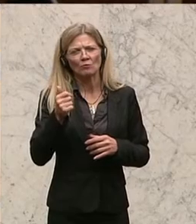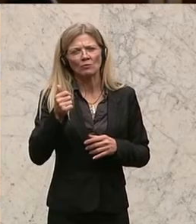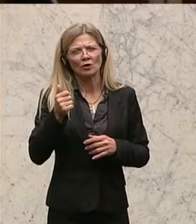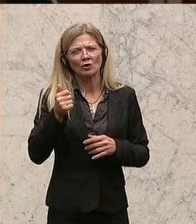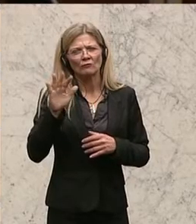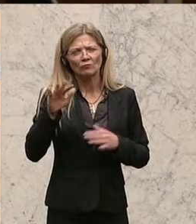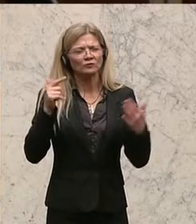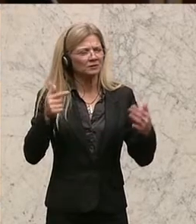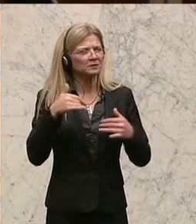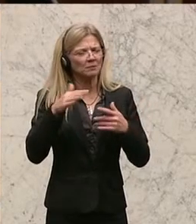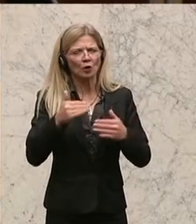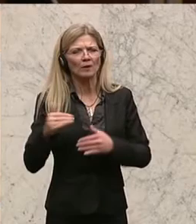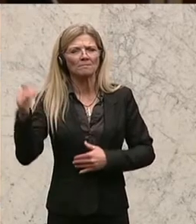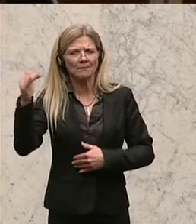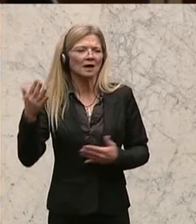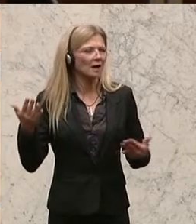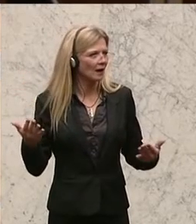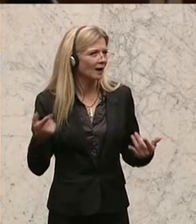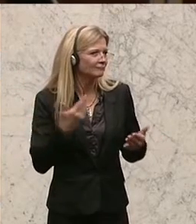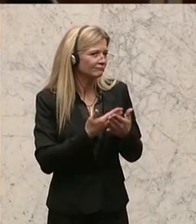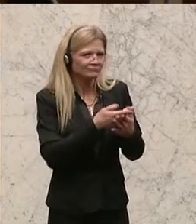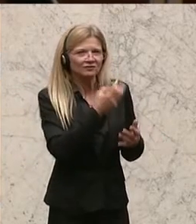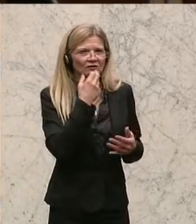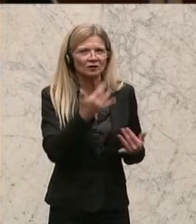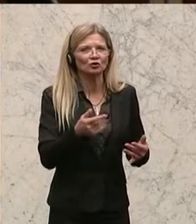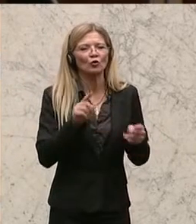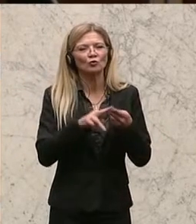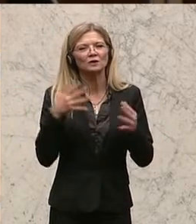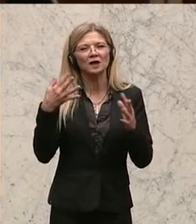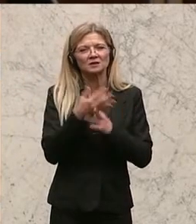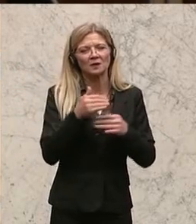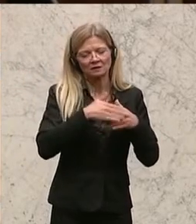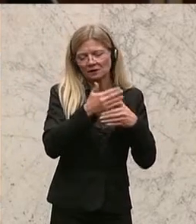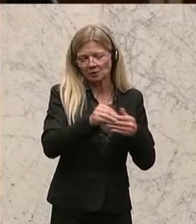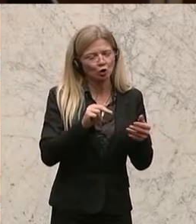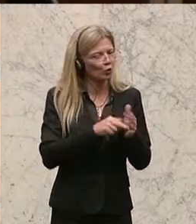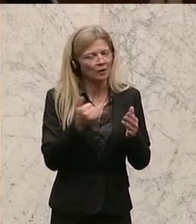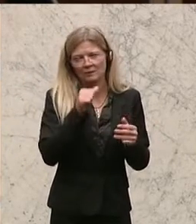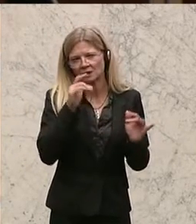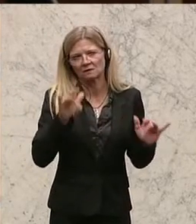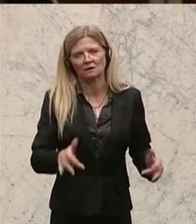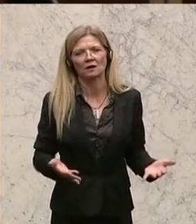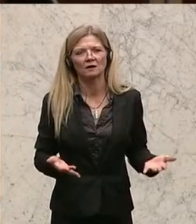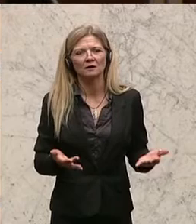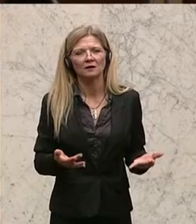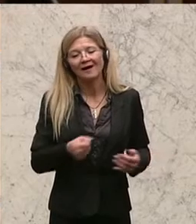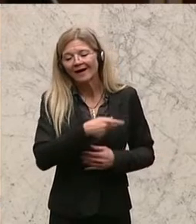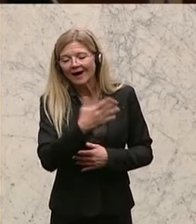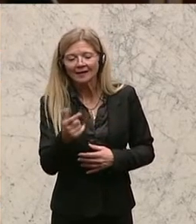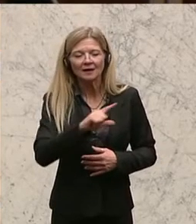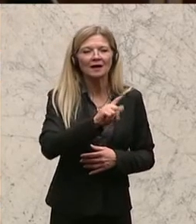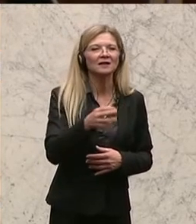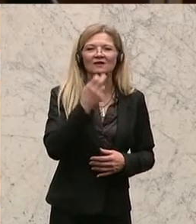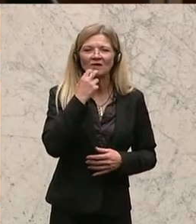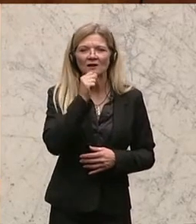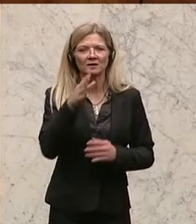damit ist auch klar, warum zu guter Letzt die Transparenzdatenbank noch immer nicht implementiert worden ist, weil manchen Ländern offensichtlich